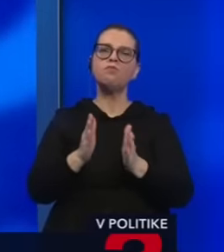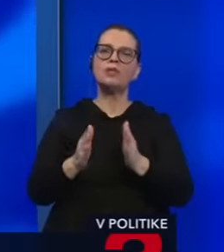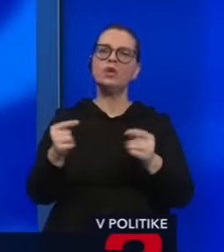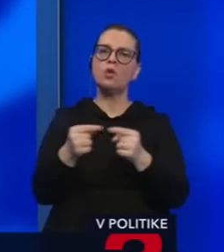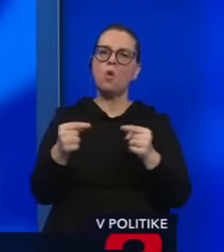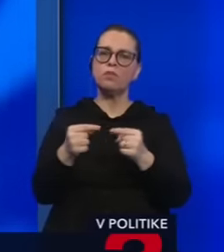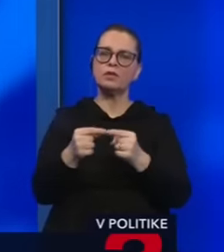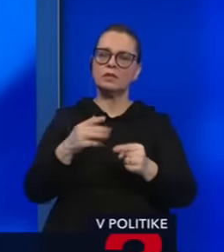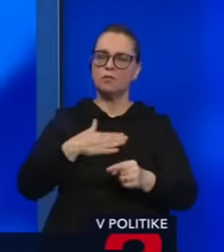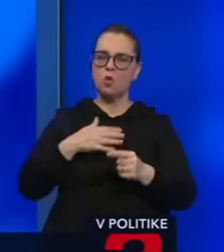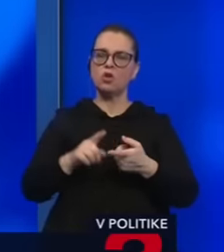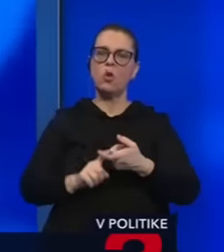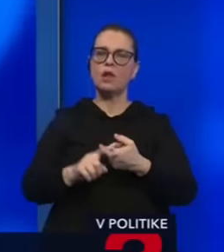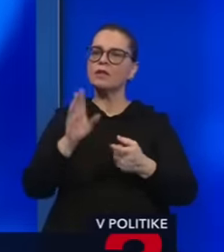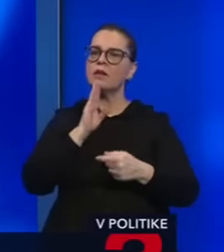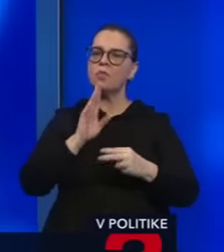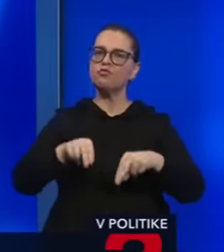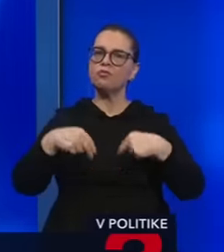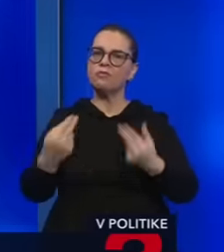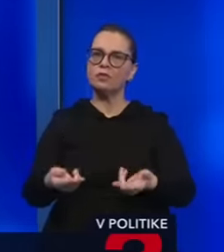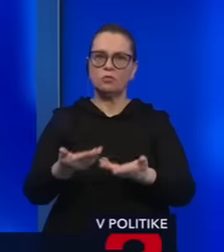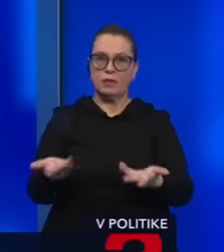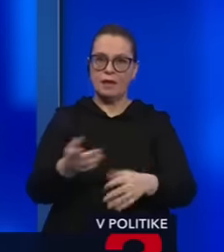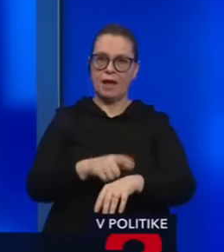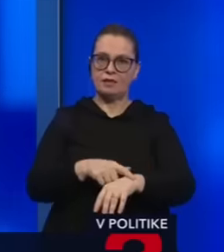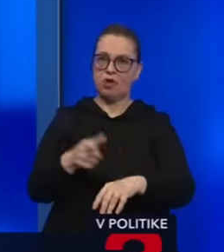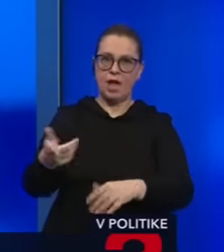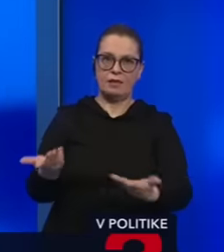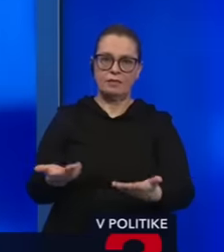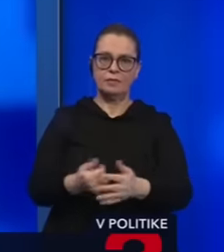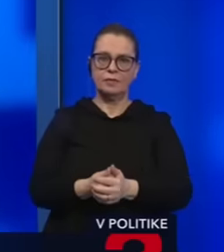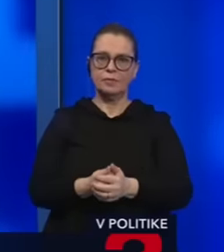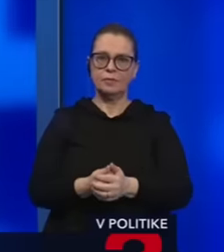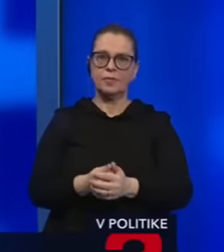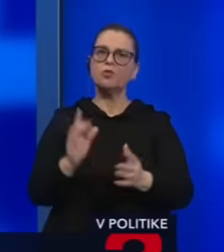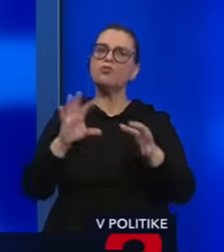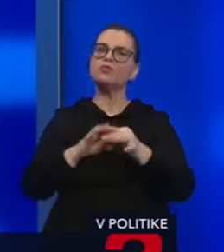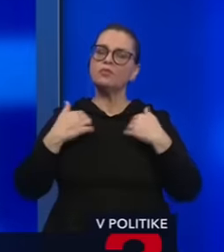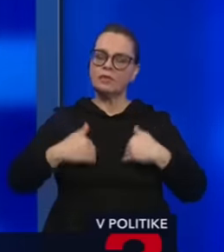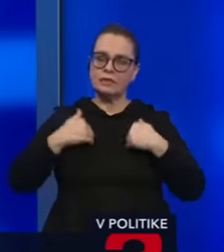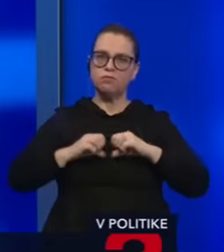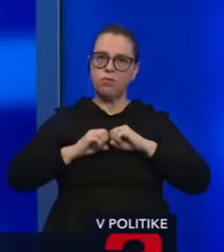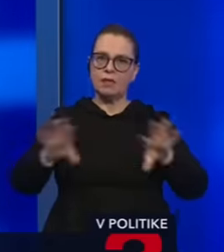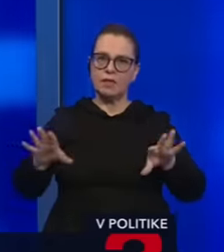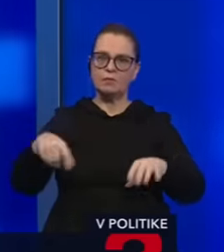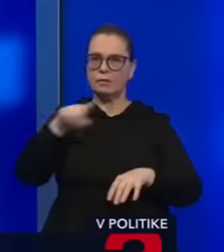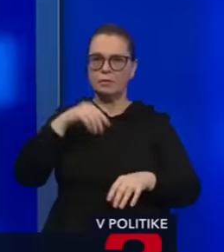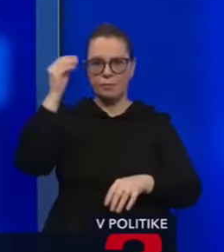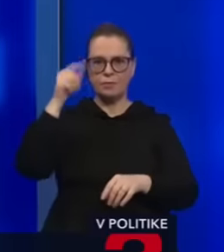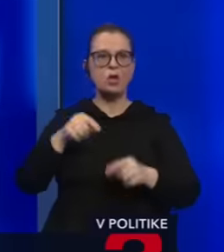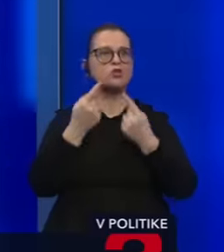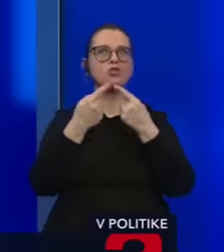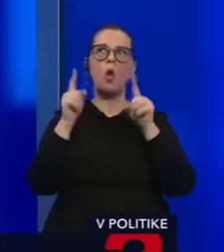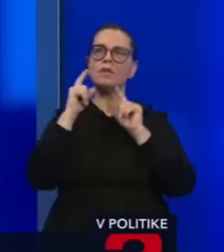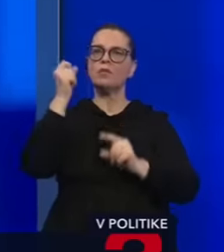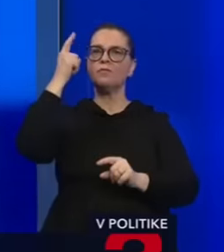v tom, že niektorí moji kolegovia nemohli ani vystúpiť, lebo nevzišiel na nich čas. Čo sa týka pandémie, tam si všetci dobre pamätáme, že to nebolo, že na Slovensku si tu niekto